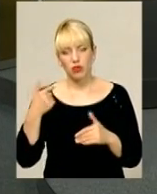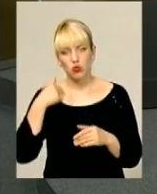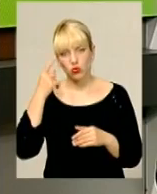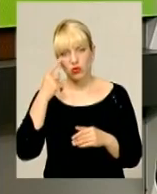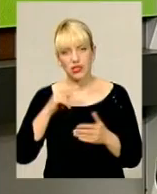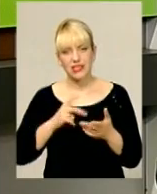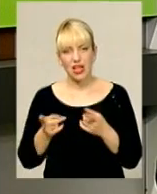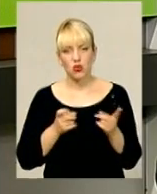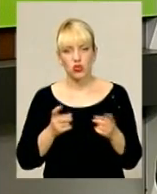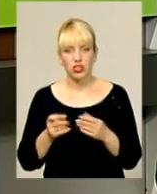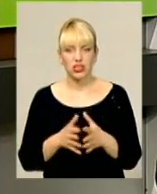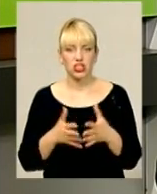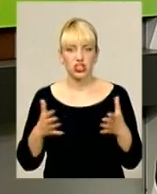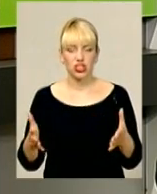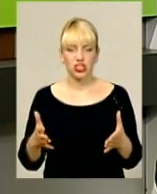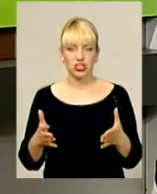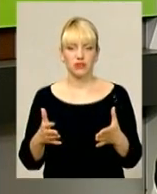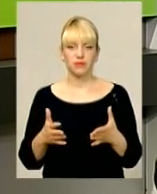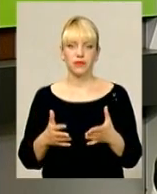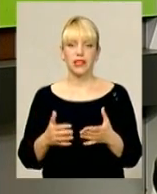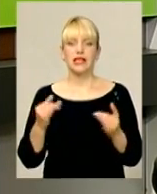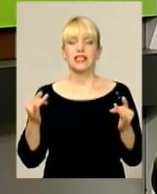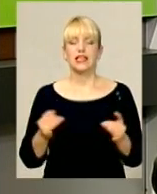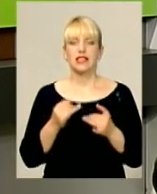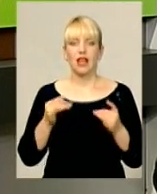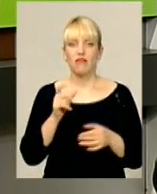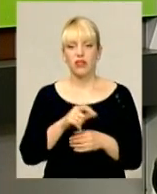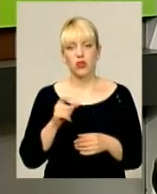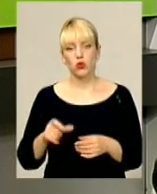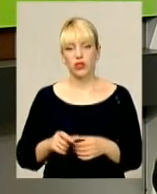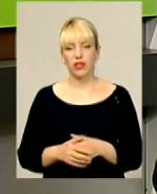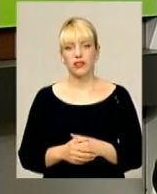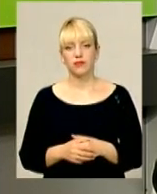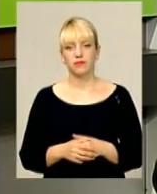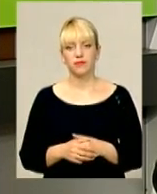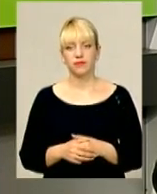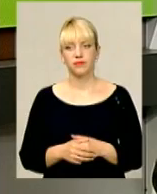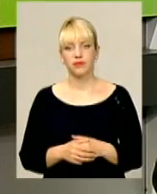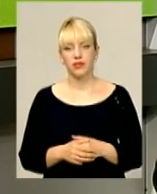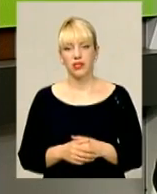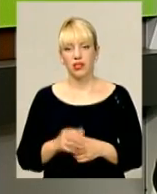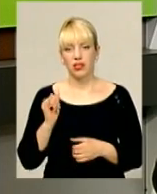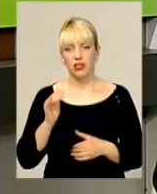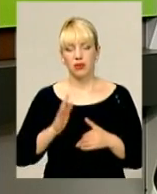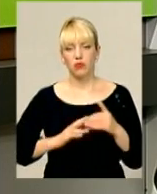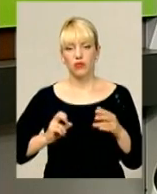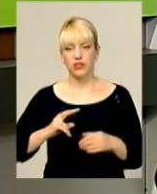якомога ширше коло зацікавлених людей і професійних,